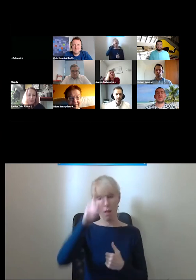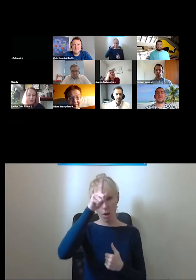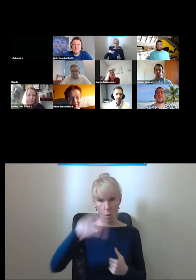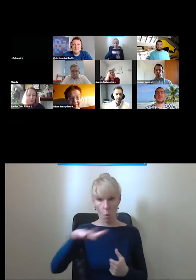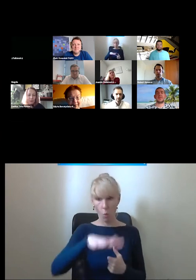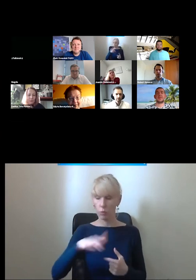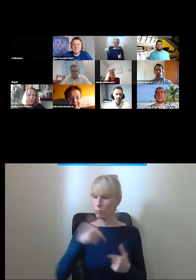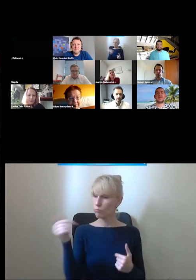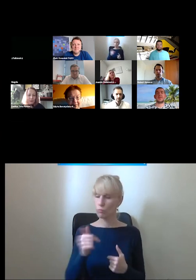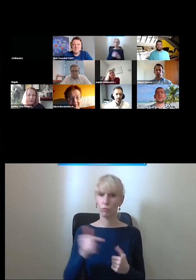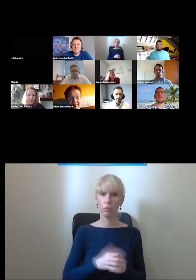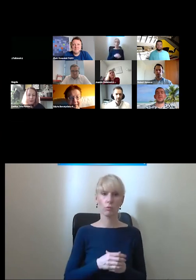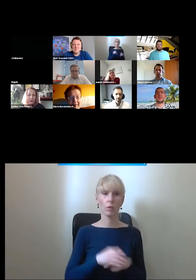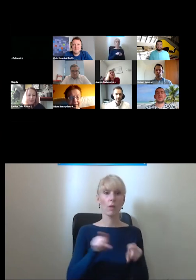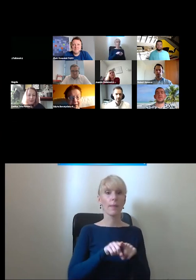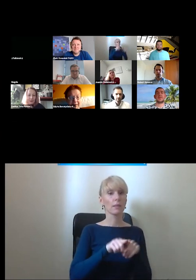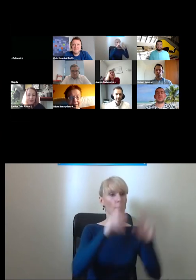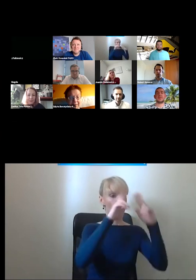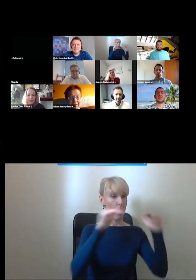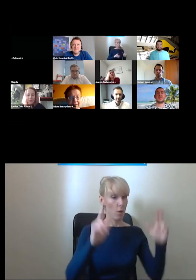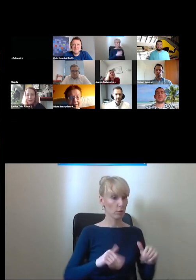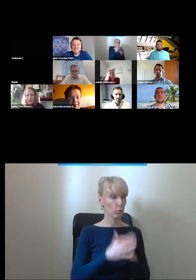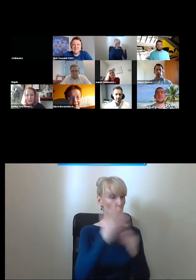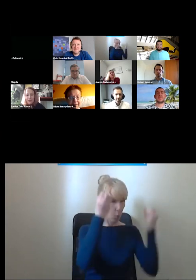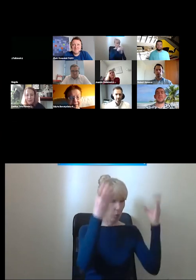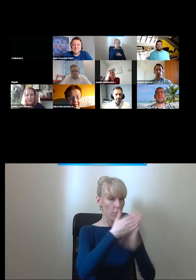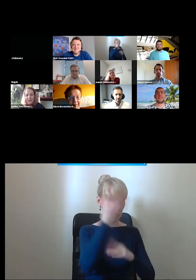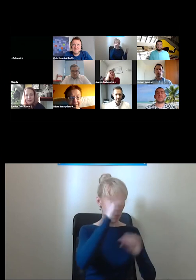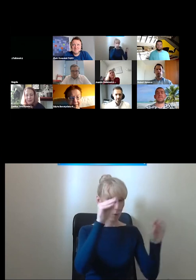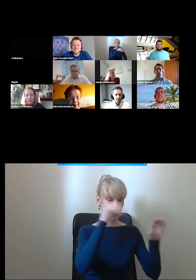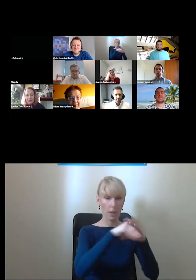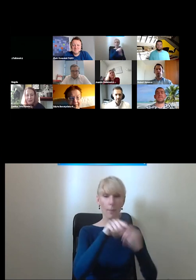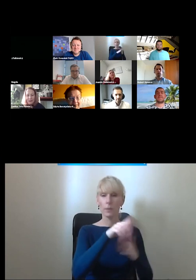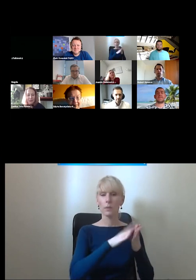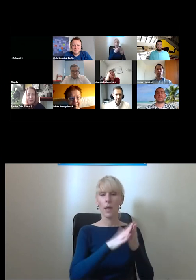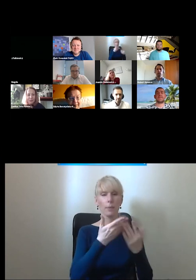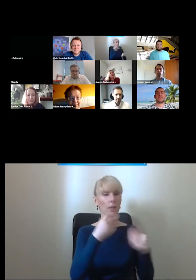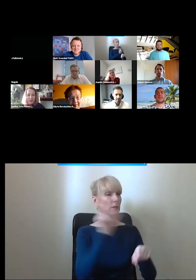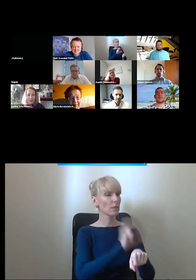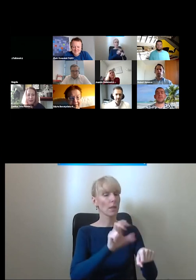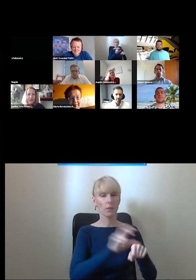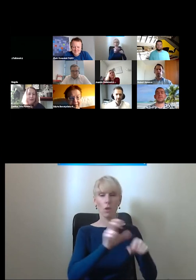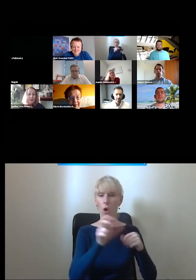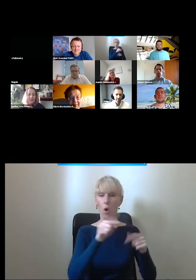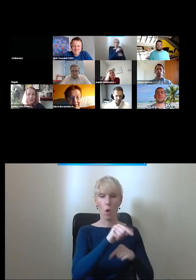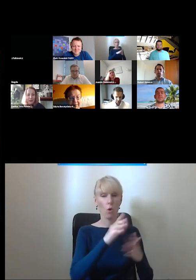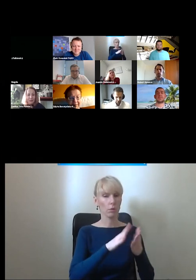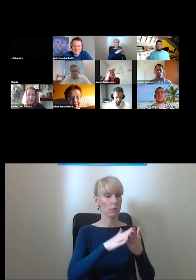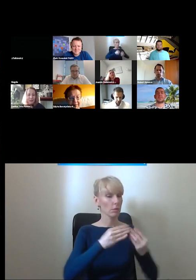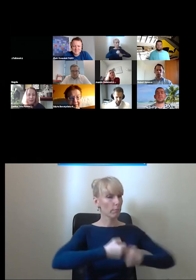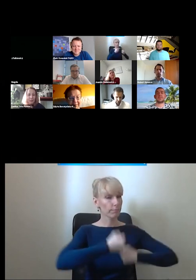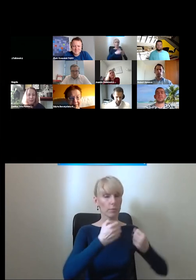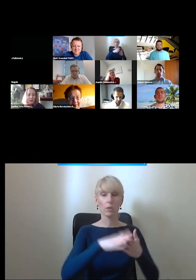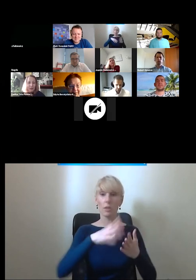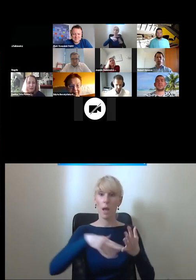kontekście Pałacu Kultury i Nauki że tam jest fantastyczne rozwiązanie technologiczne i cudownie przeszkolona załoga